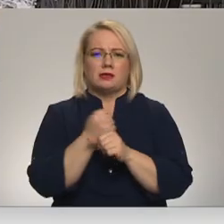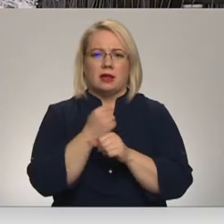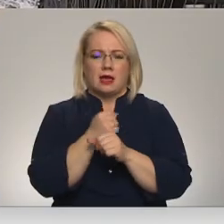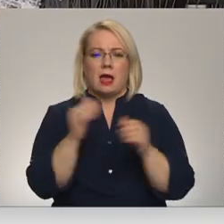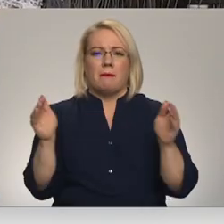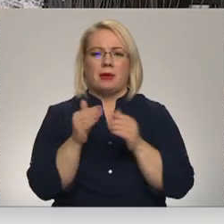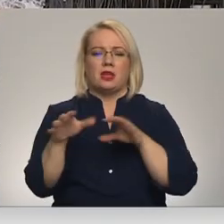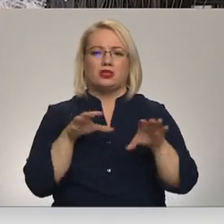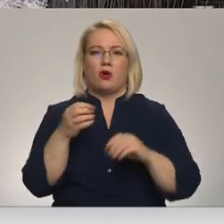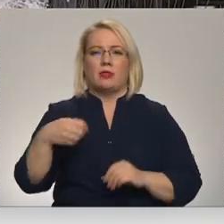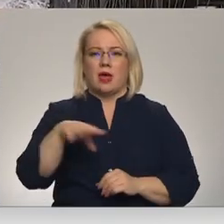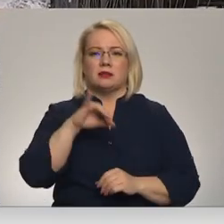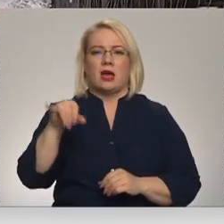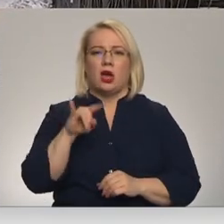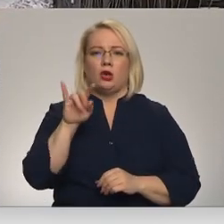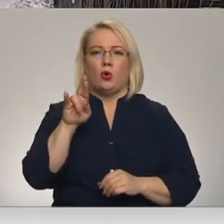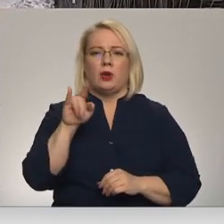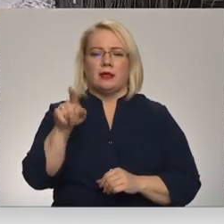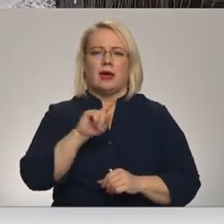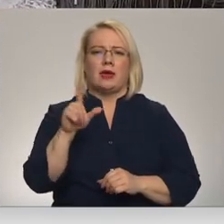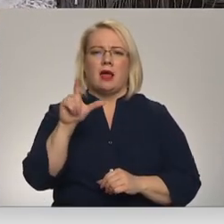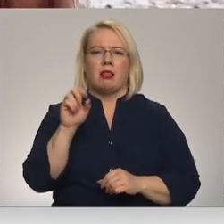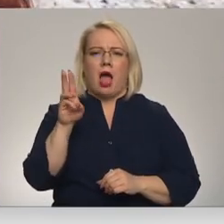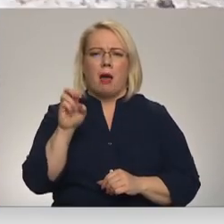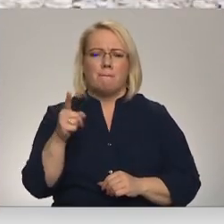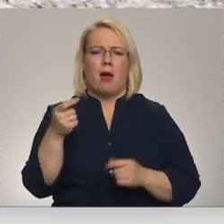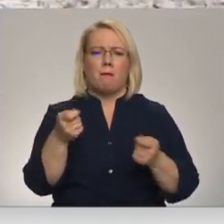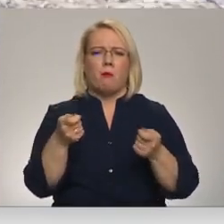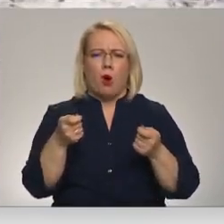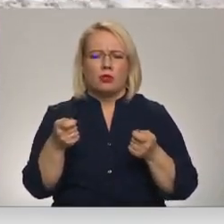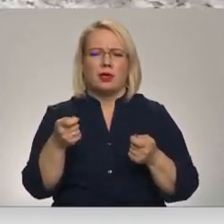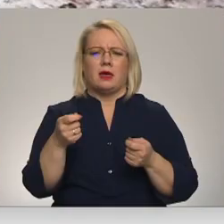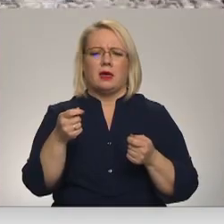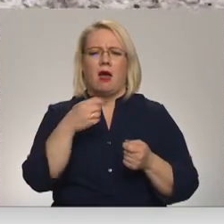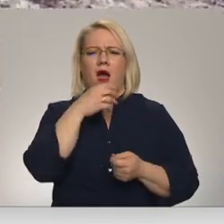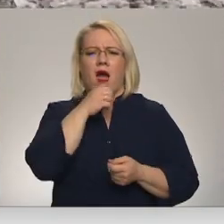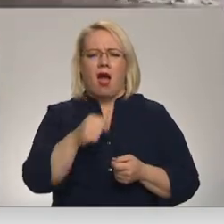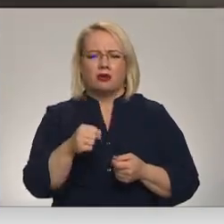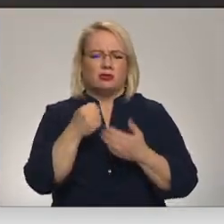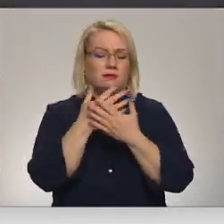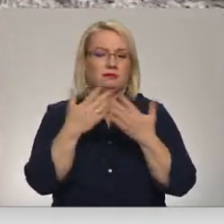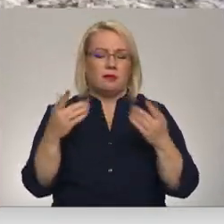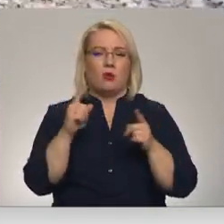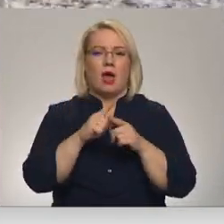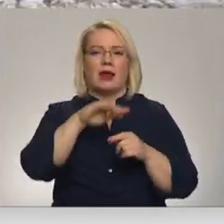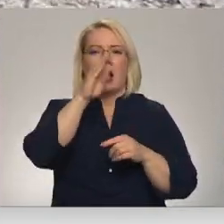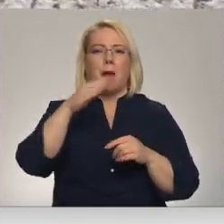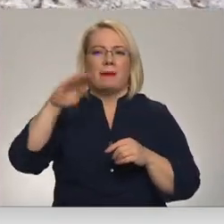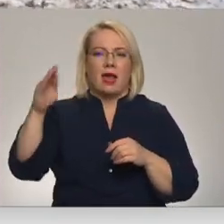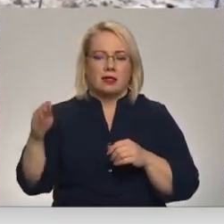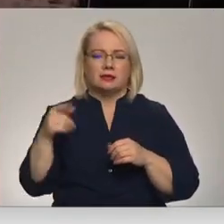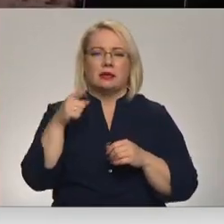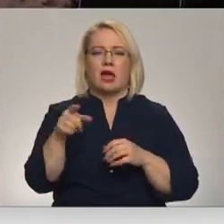zaudārza jūrita tekturētas lamas, alpakas, ponija, āži un citi dzīvnieki. To starp kā mielis. Šāda dzīvnieka